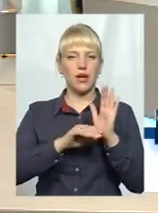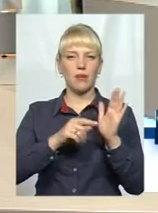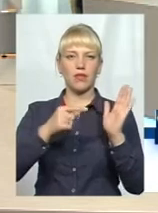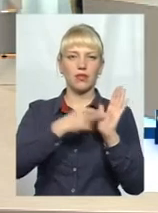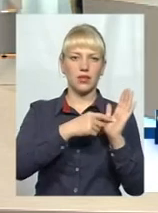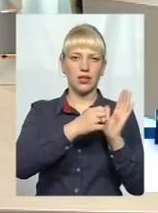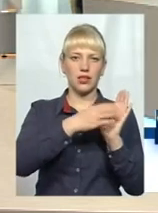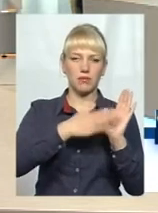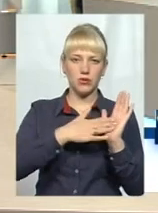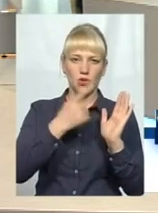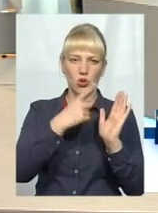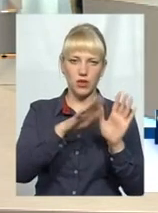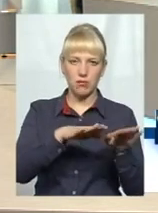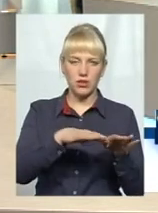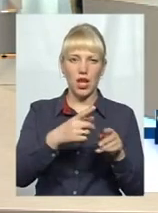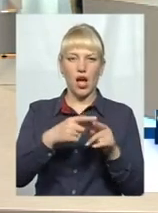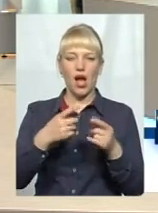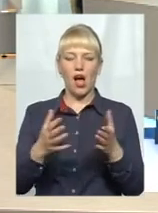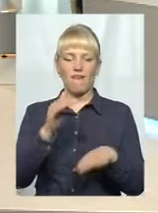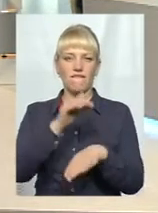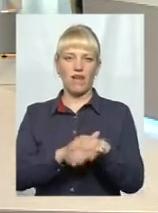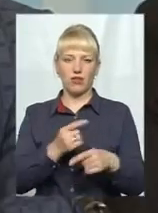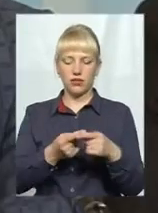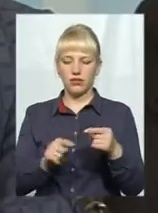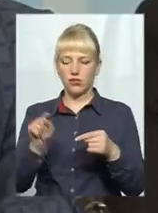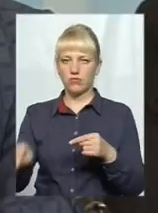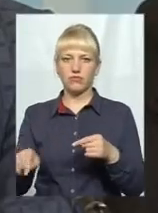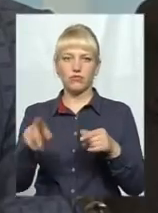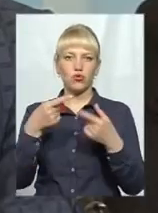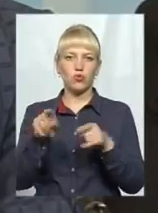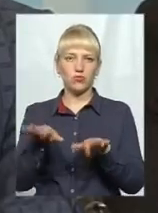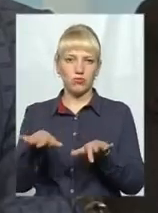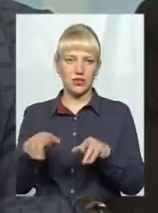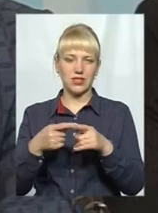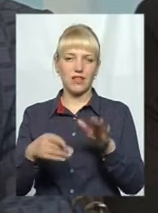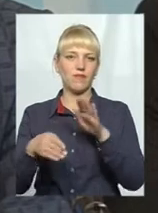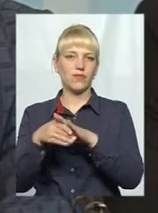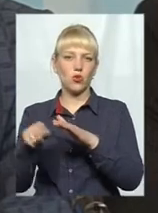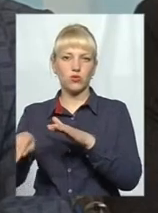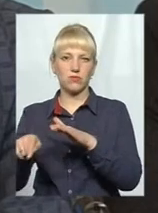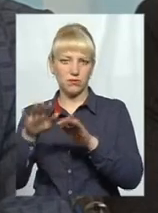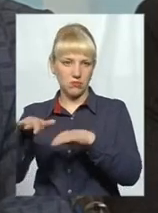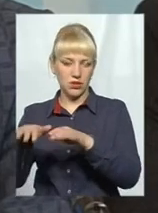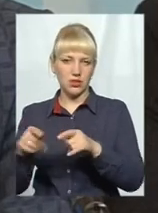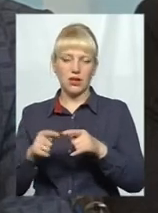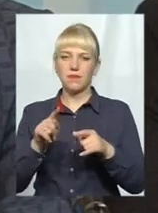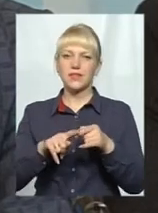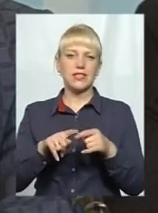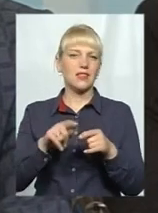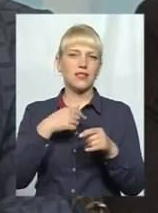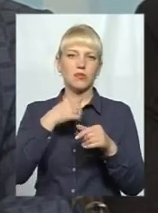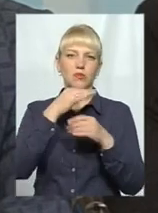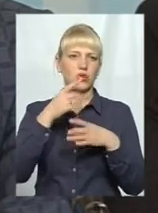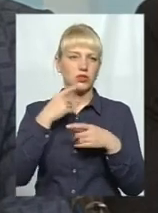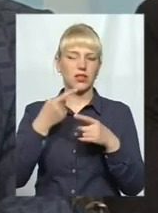ця ливнева система, а по факту вона виявилася якраз під цими кіосками. Тут не вдасться дослідити, тому що це не є металеві труби, це труби, які були